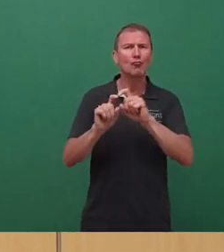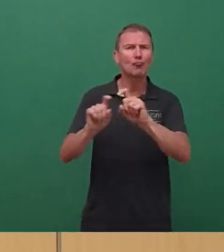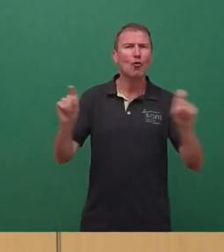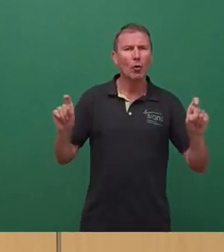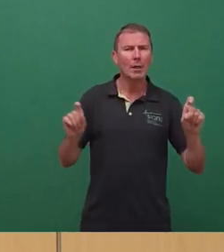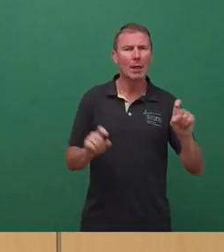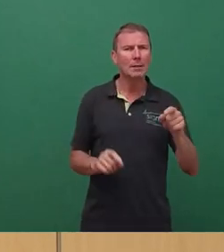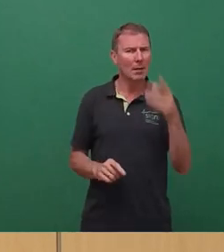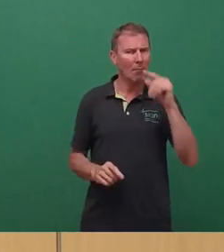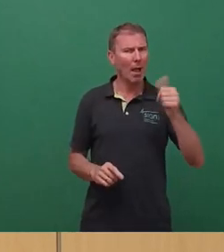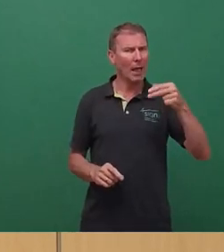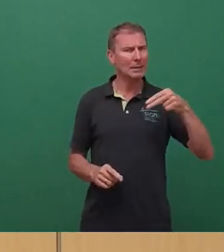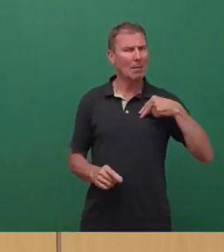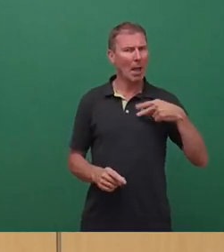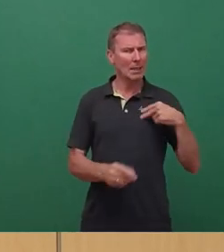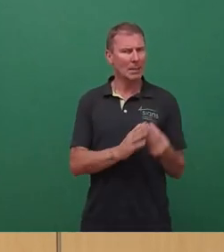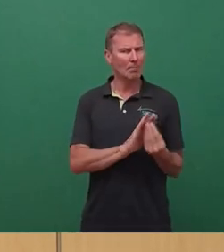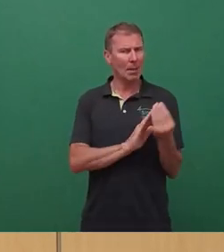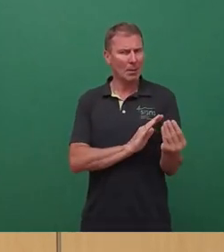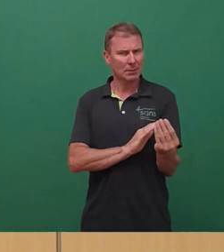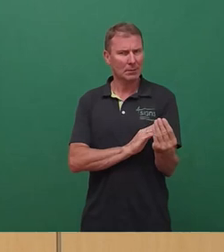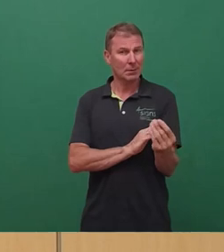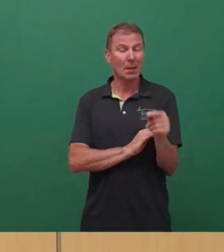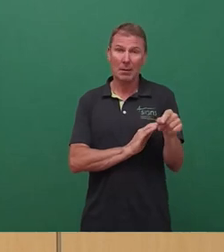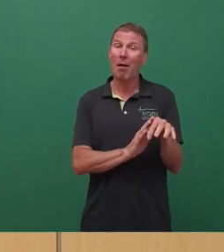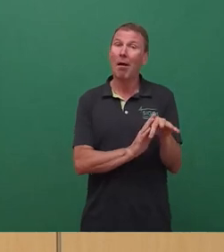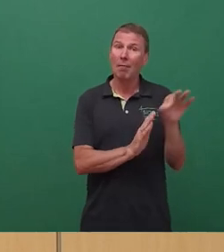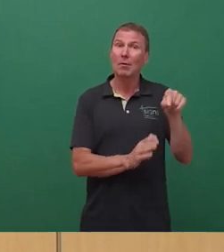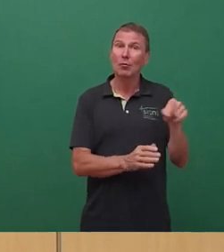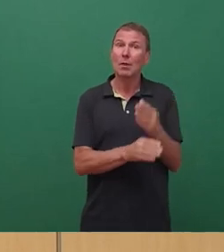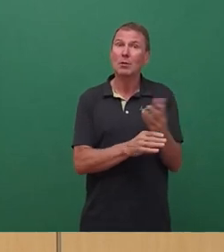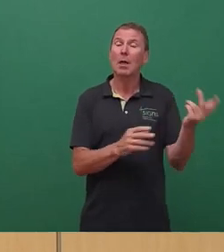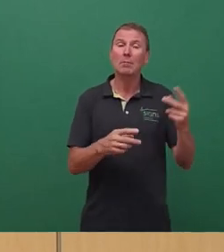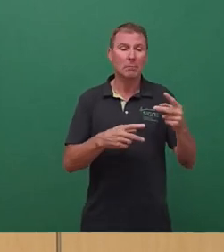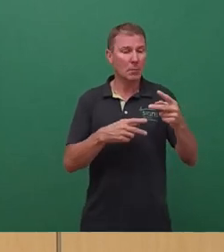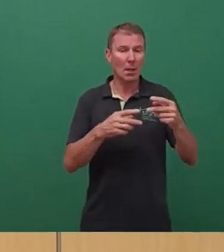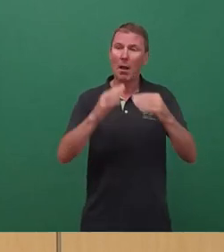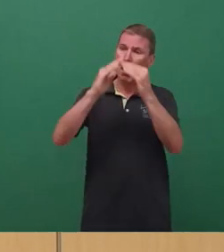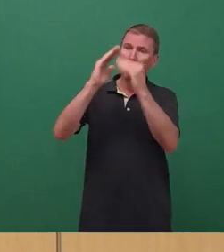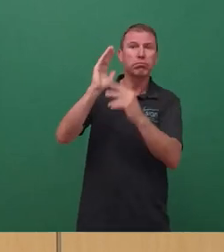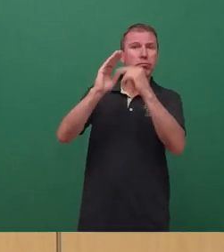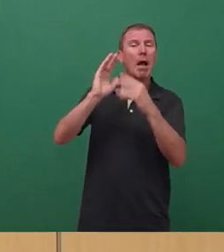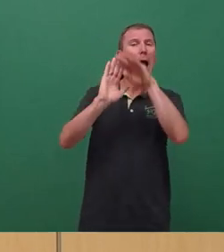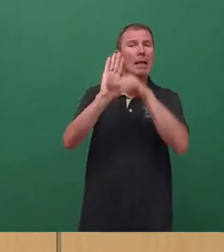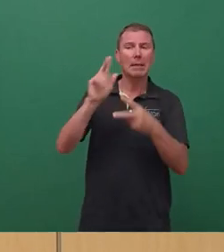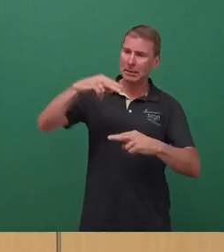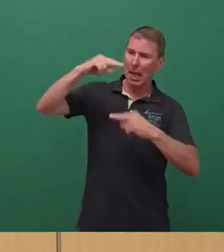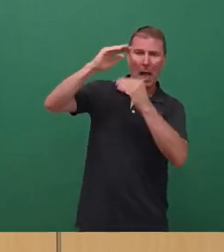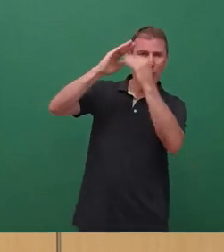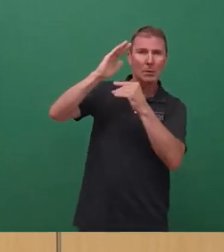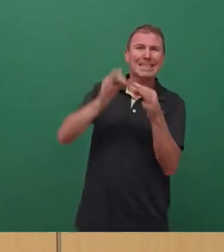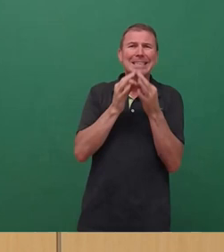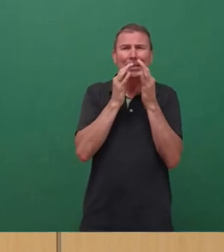ersten Preis prämiert hat, der wird auch in dieser Begründung finden, eine Passage finden, wo klargestellt wird, dass konkret die